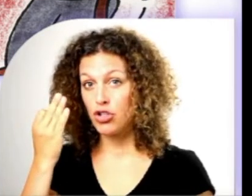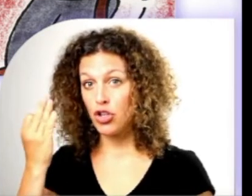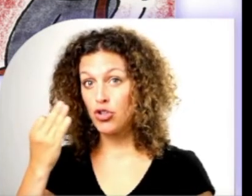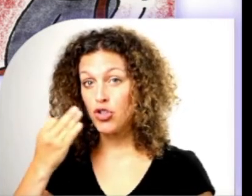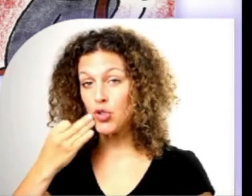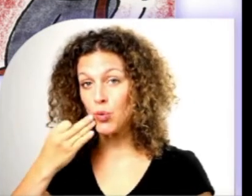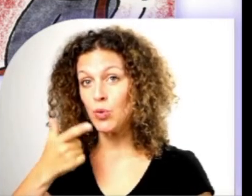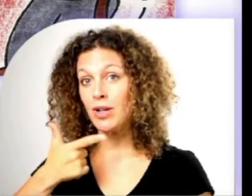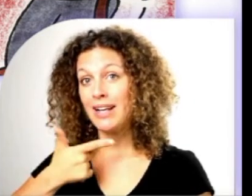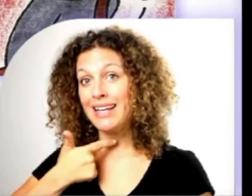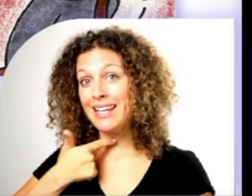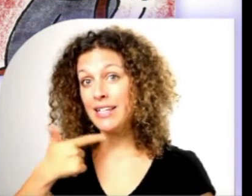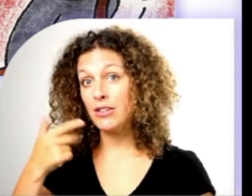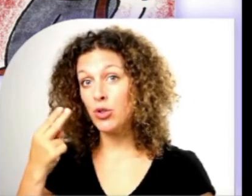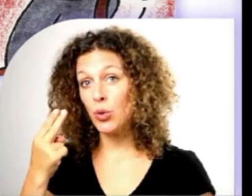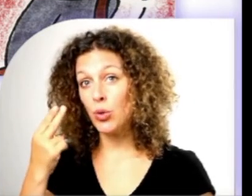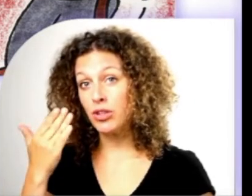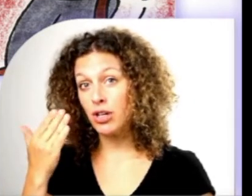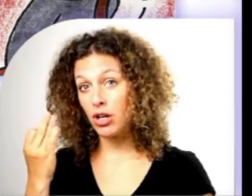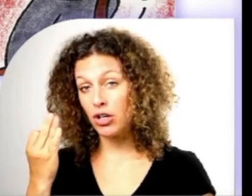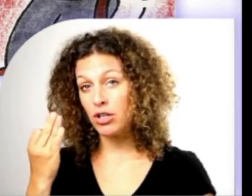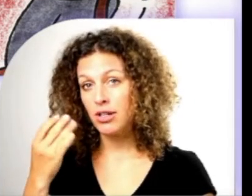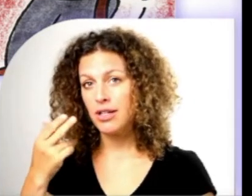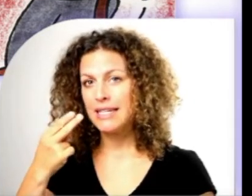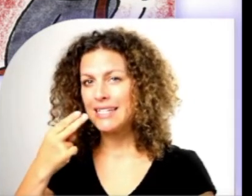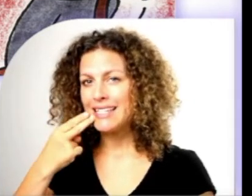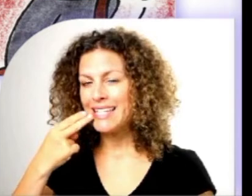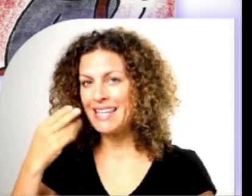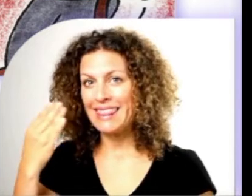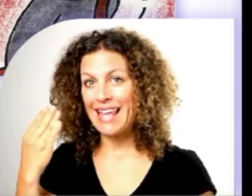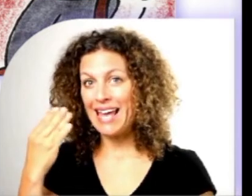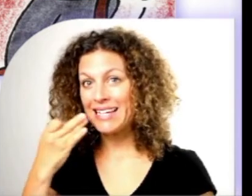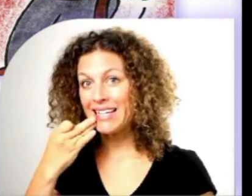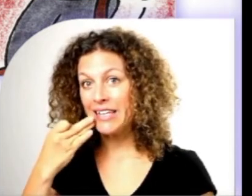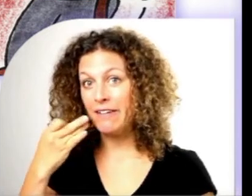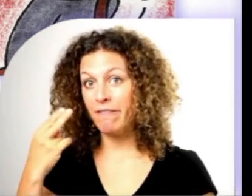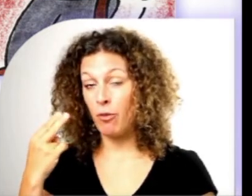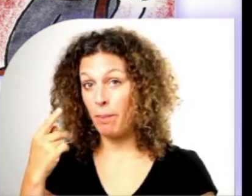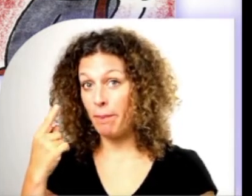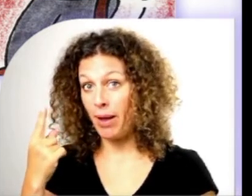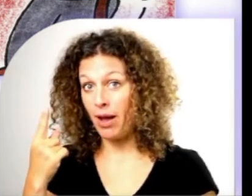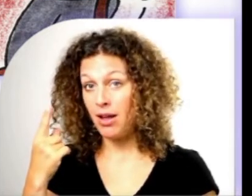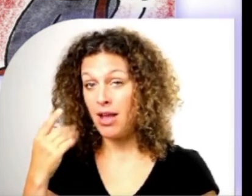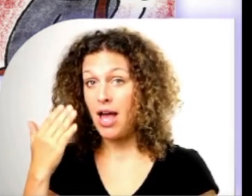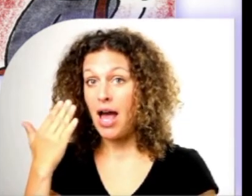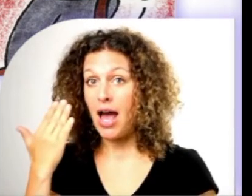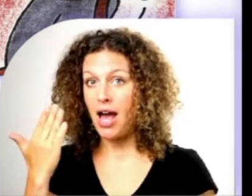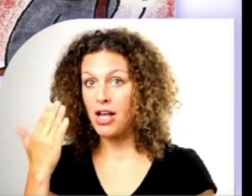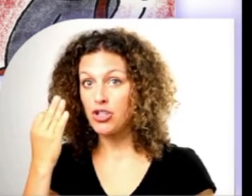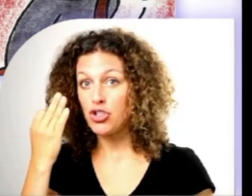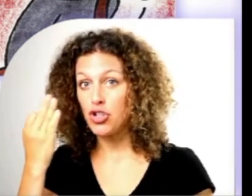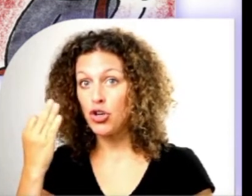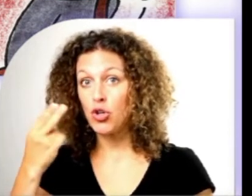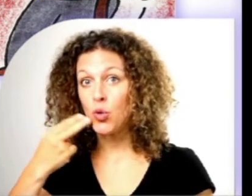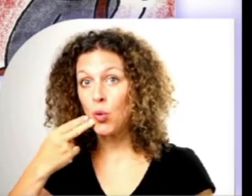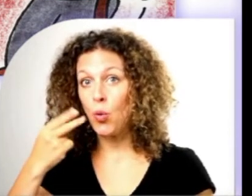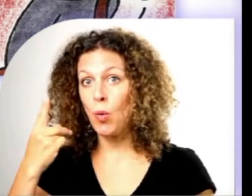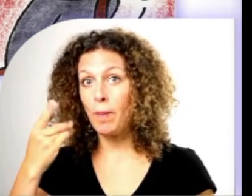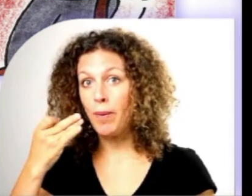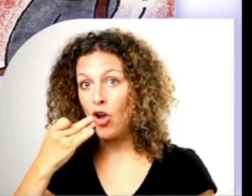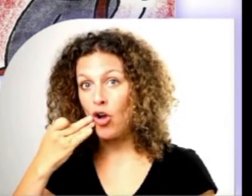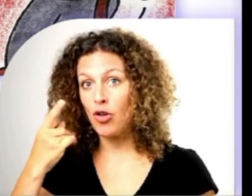ce sont les autres qui n'arrivent pas à se